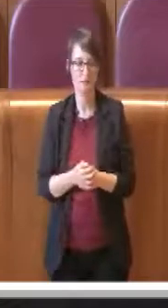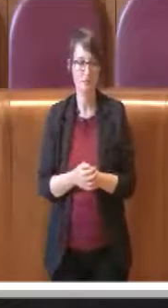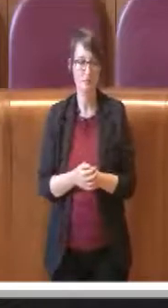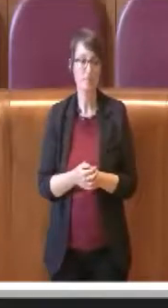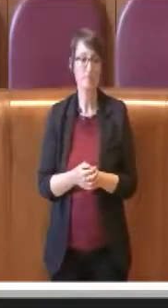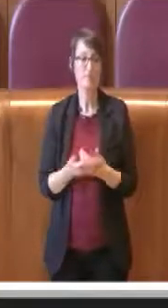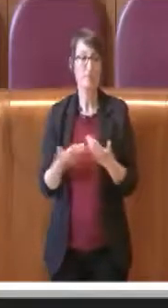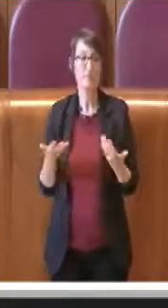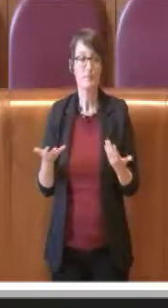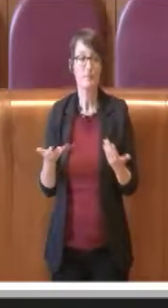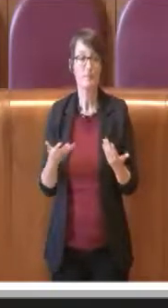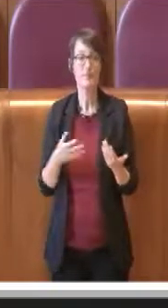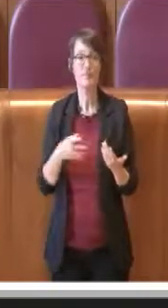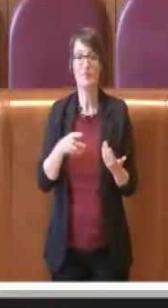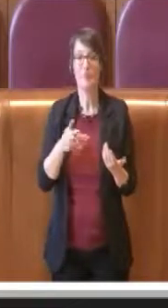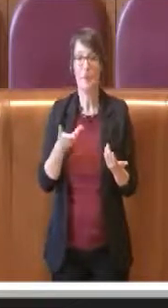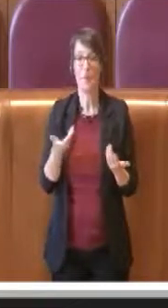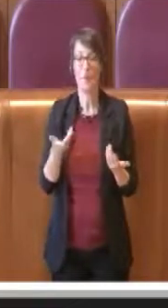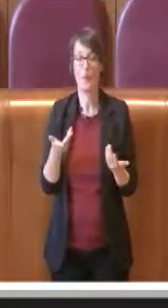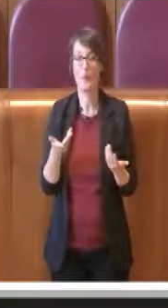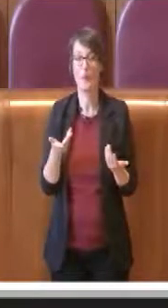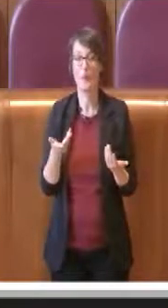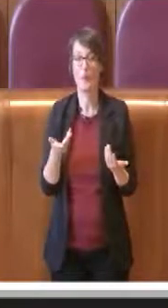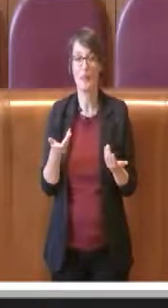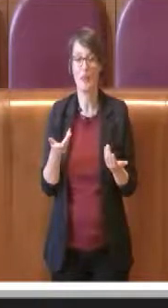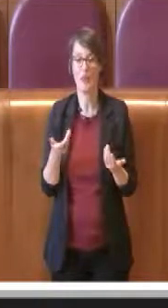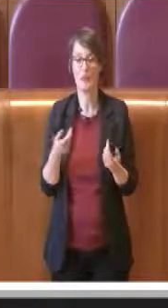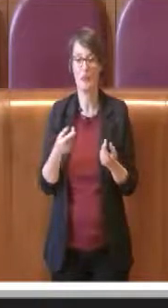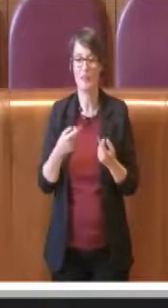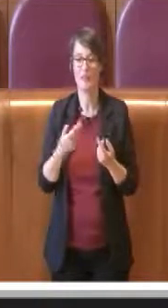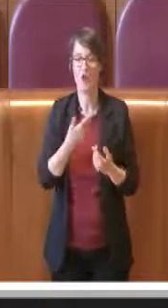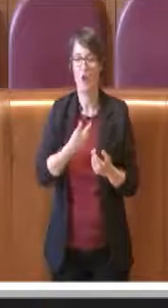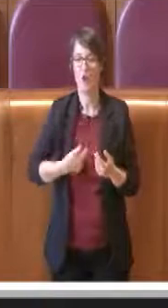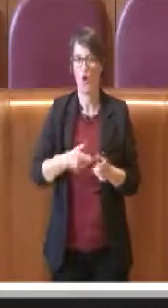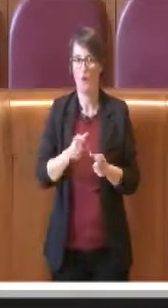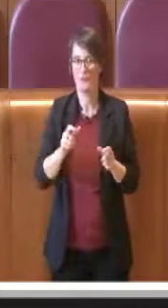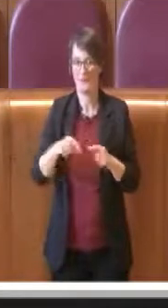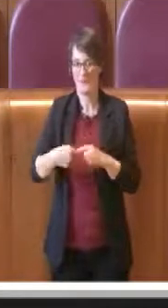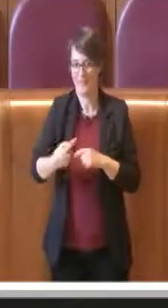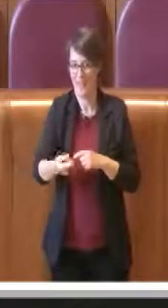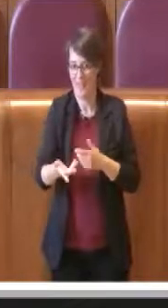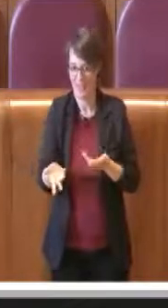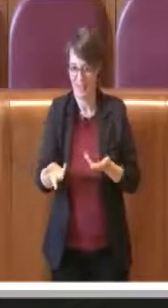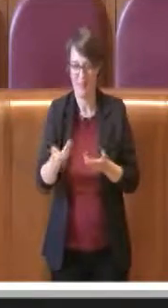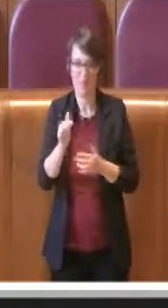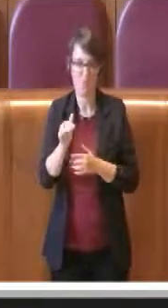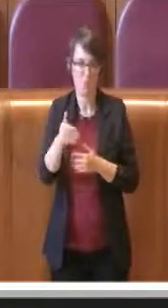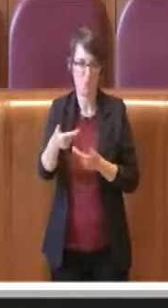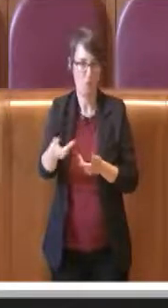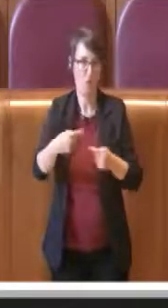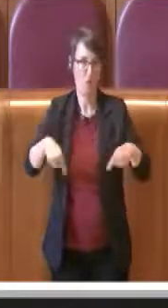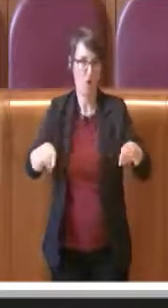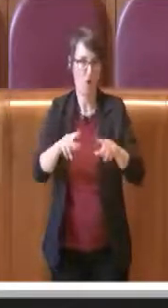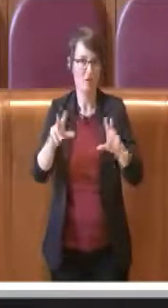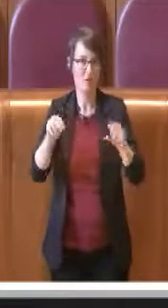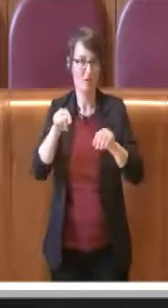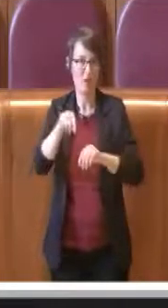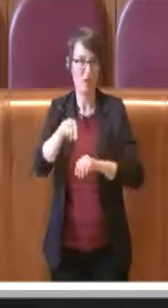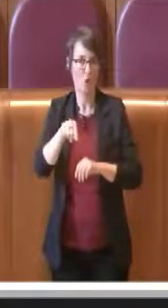avranno i prossimi consiglieri, poter chiedere alle strutture